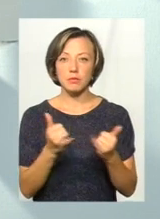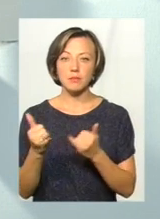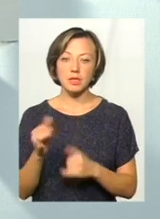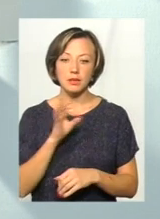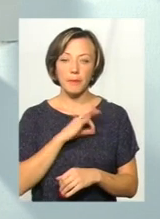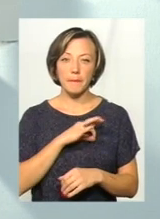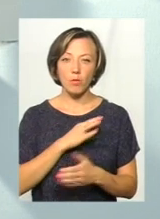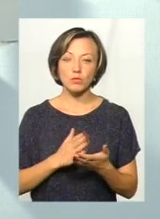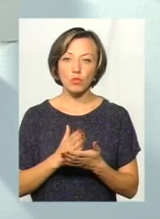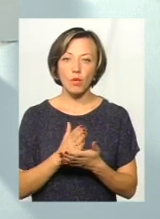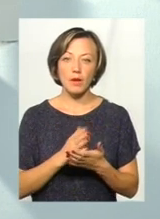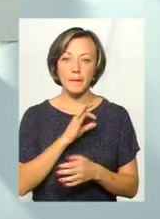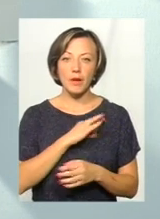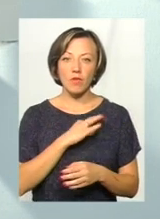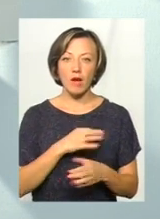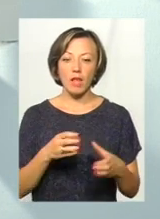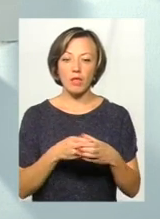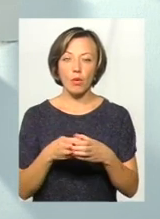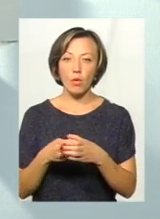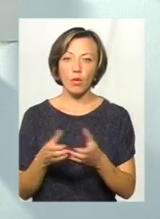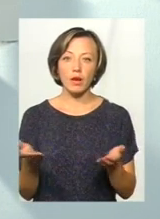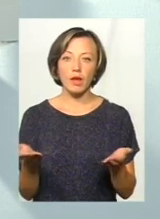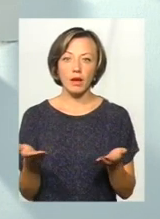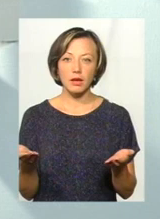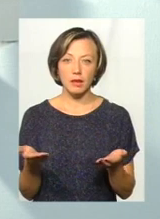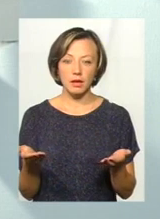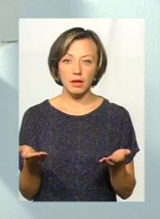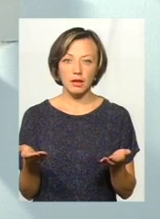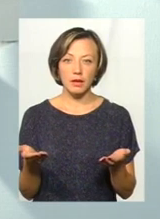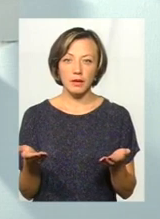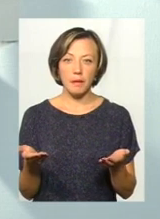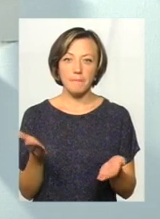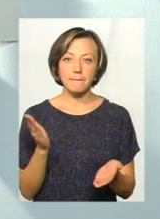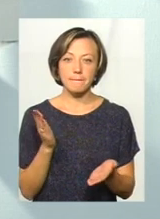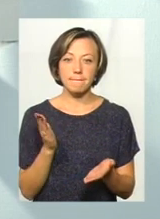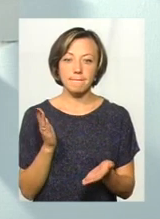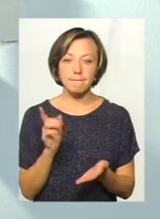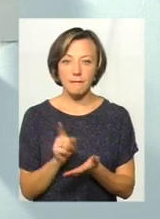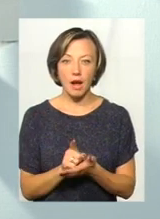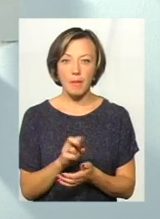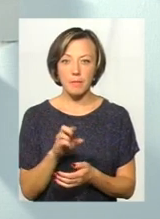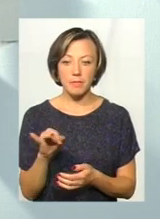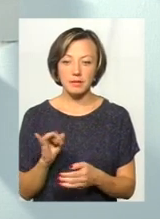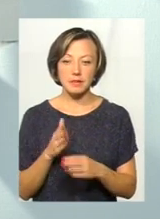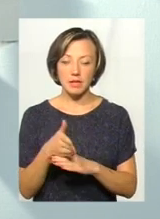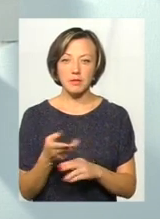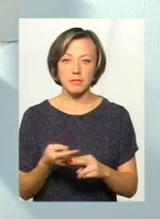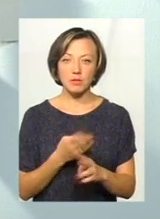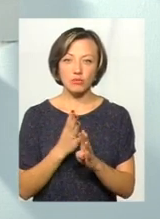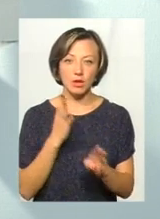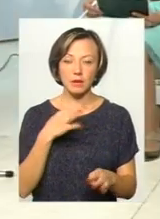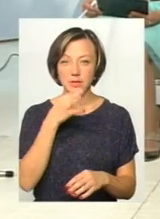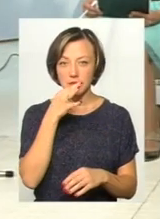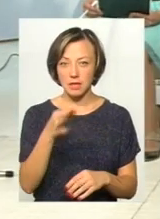обслуговування тих пільгових категорій, які мали би зайти право без черги, я би